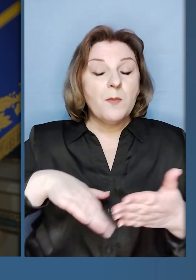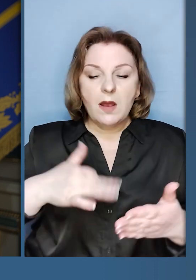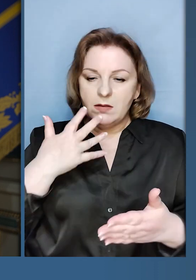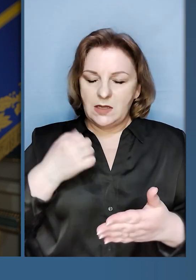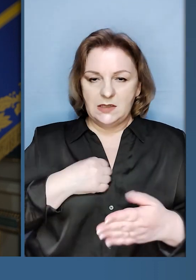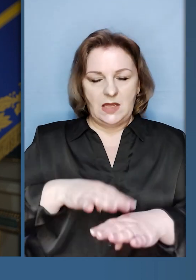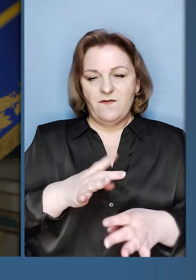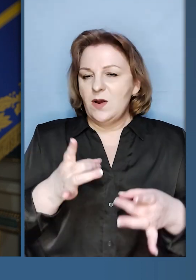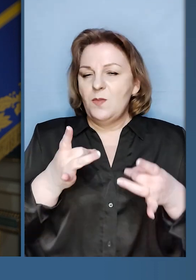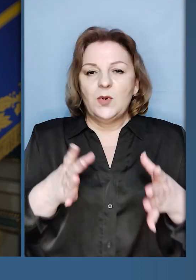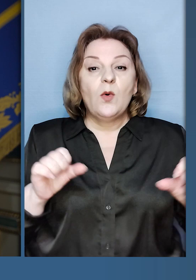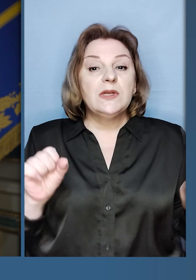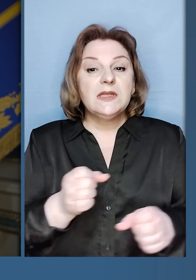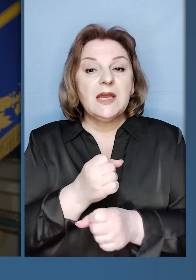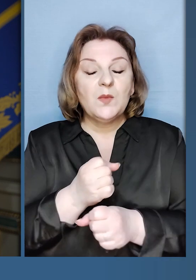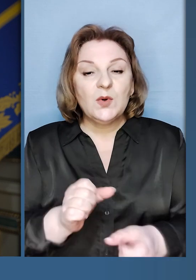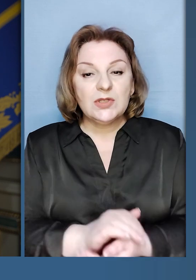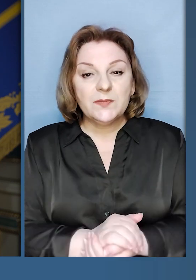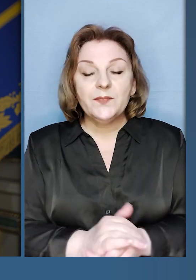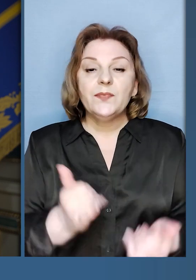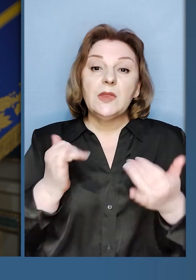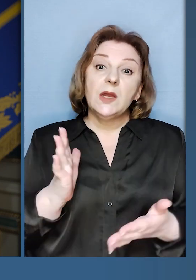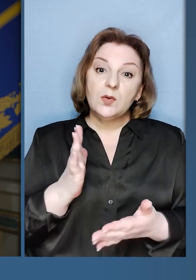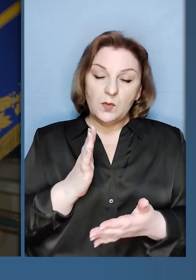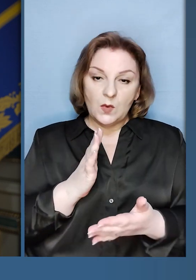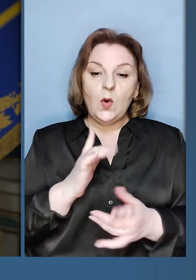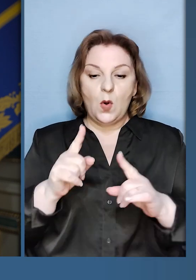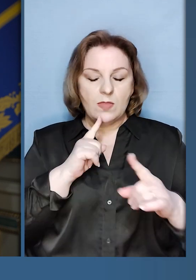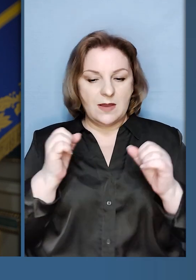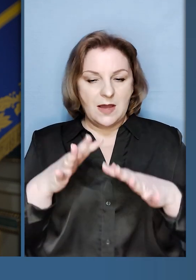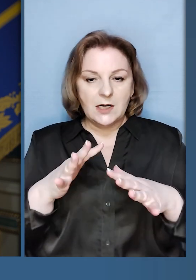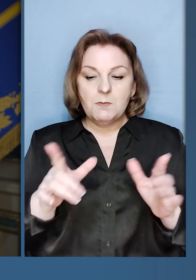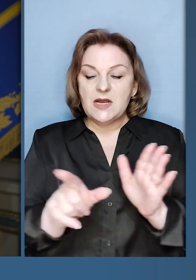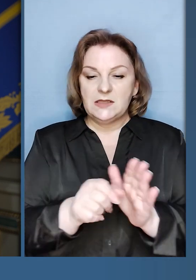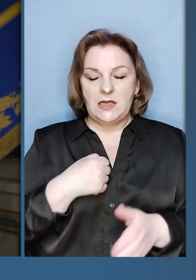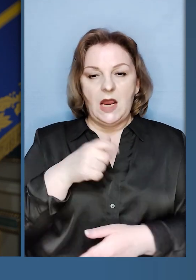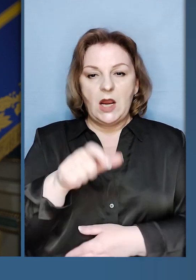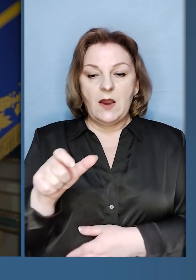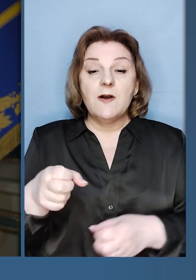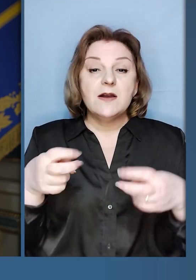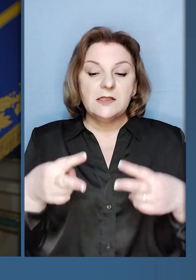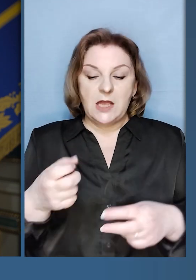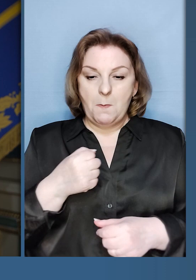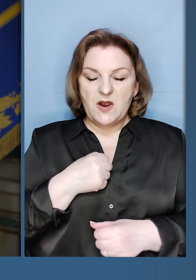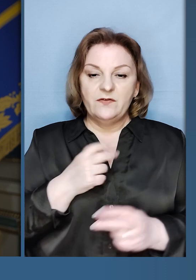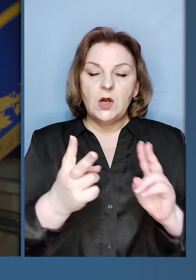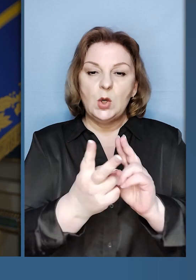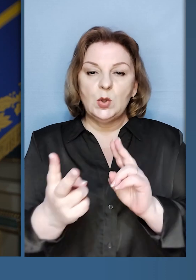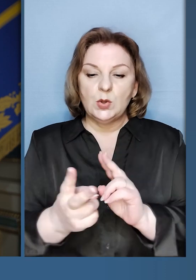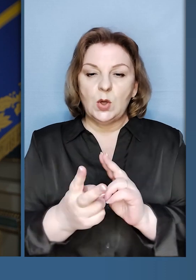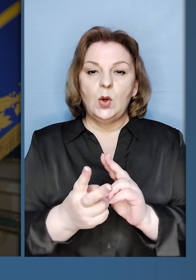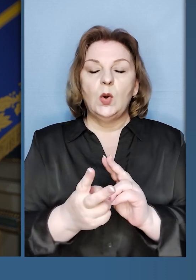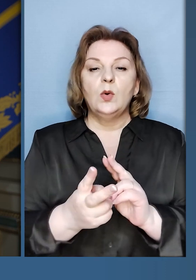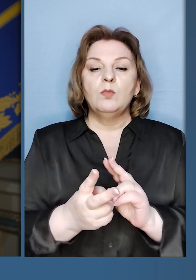силу без Національної гвардії просто неможливо. Сьогодні була нарада з військовими. Спеціальна